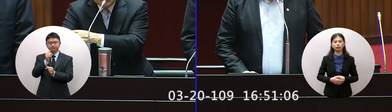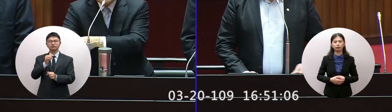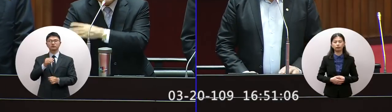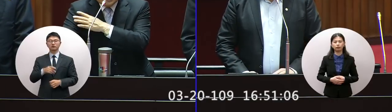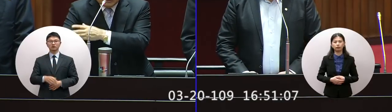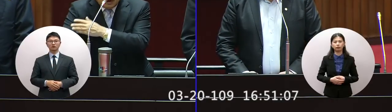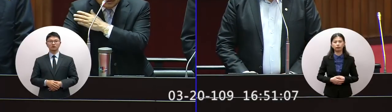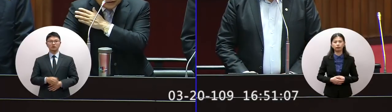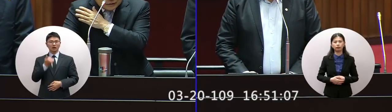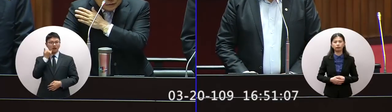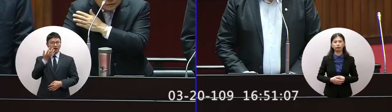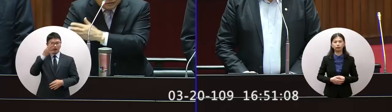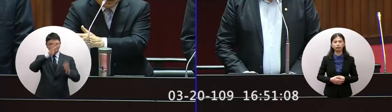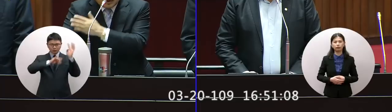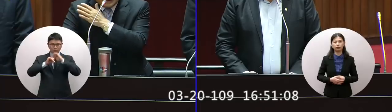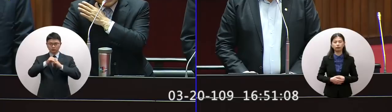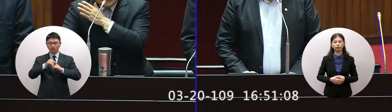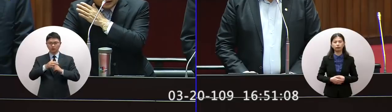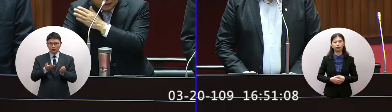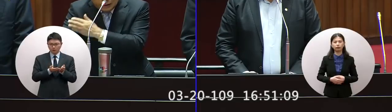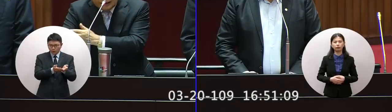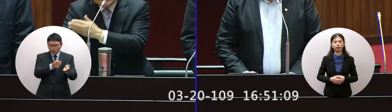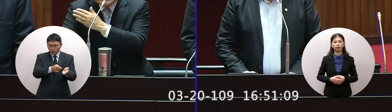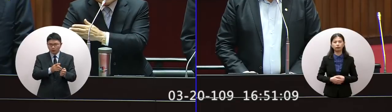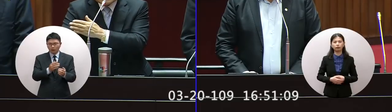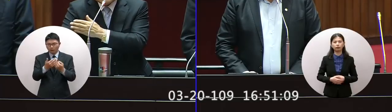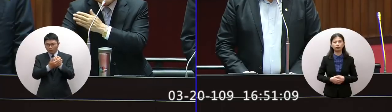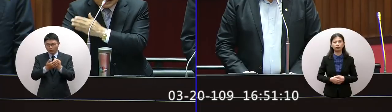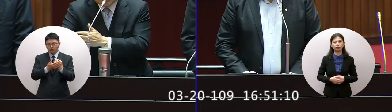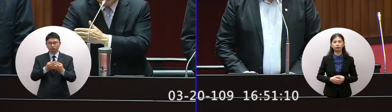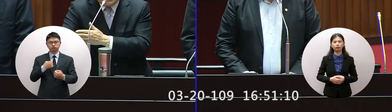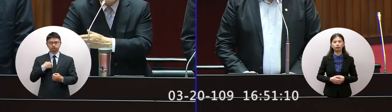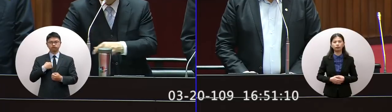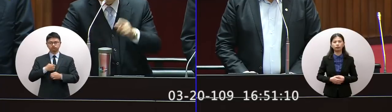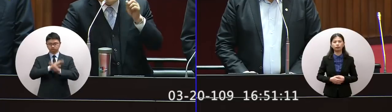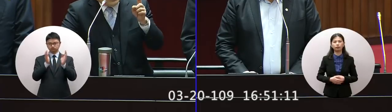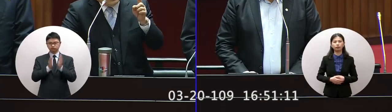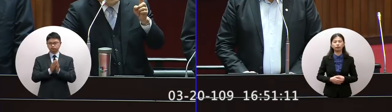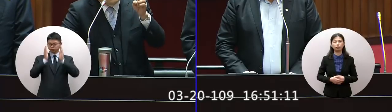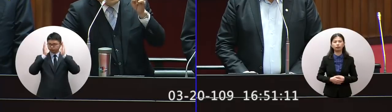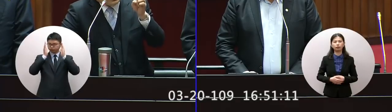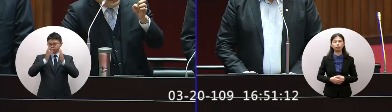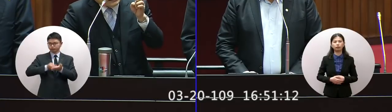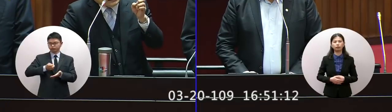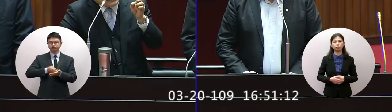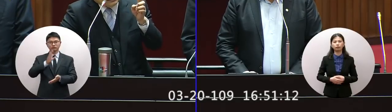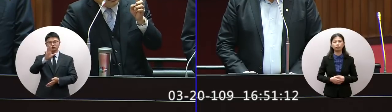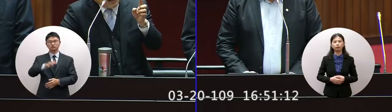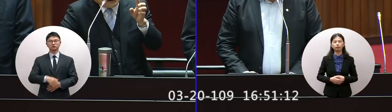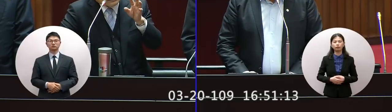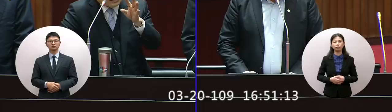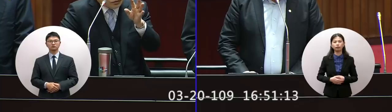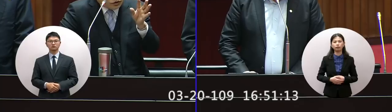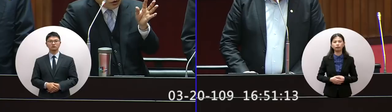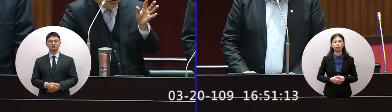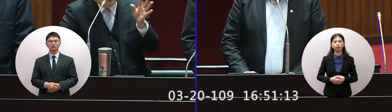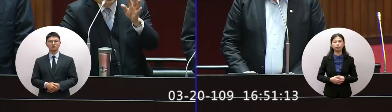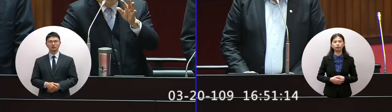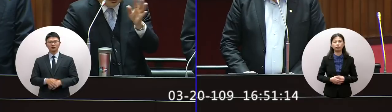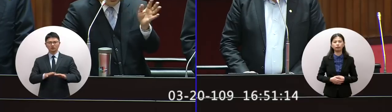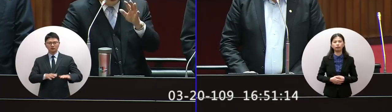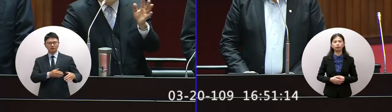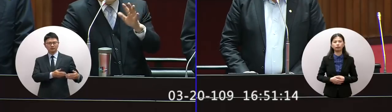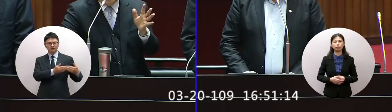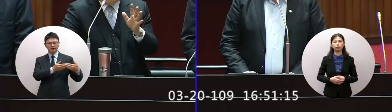富裕也都最嚴正的執法但隨著情況是不是